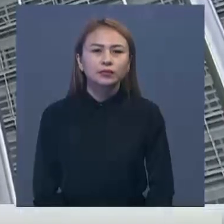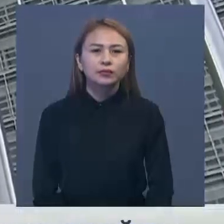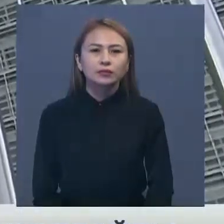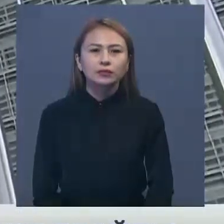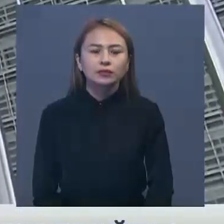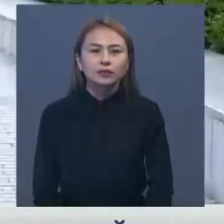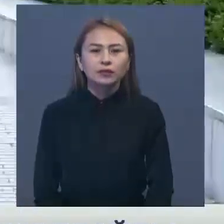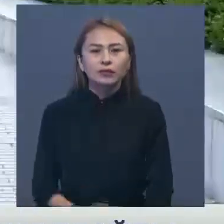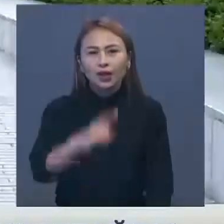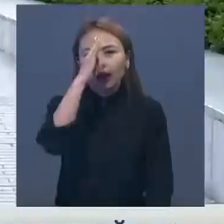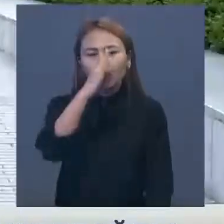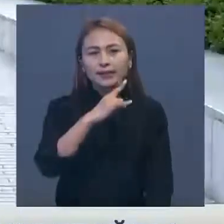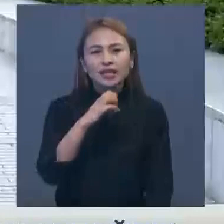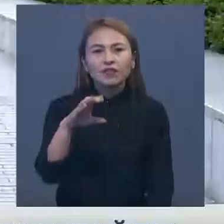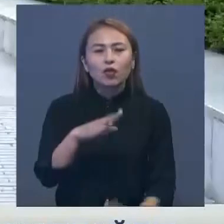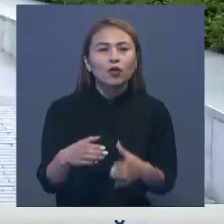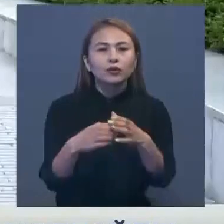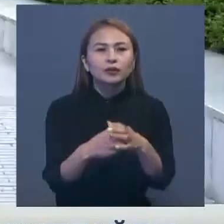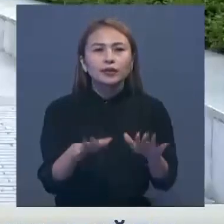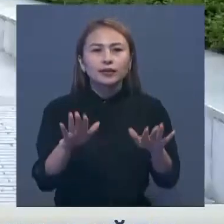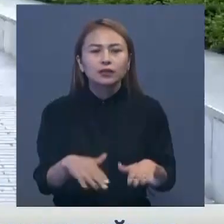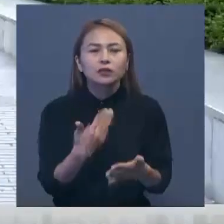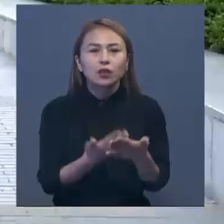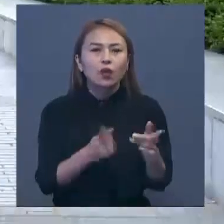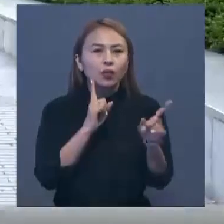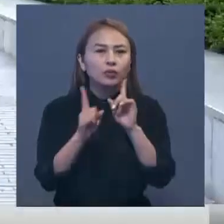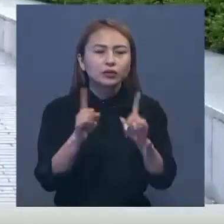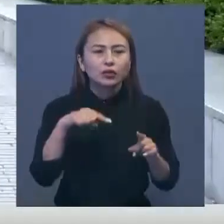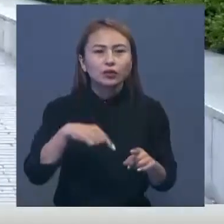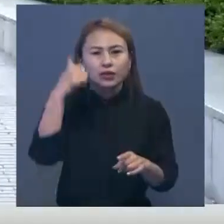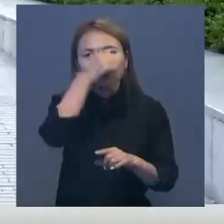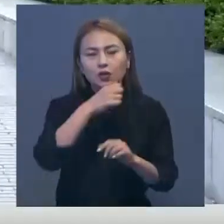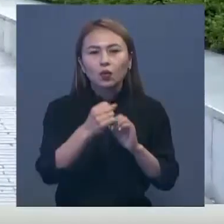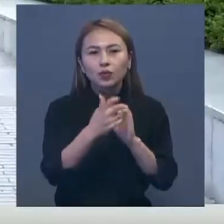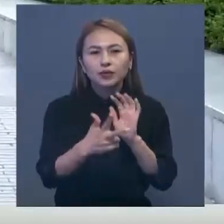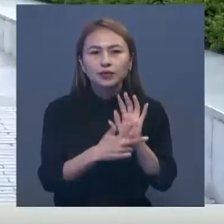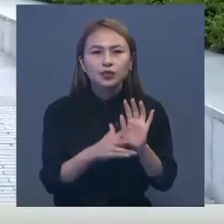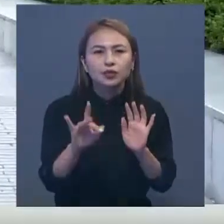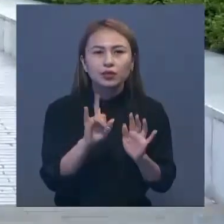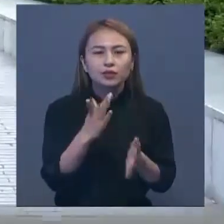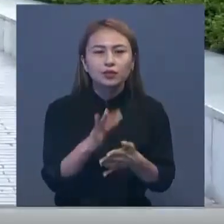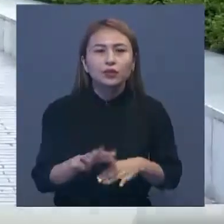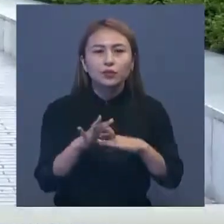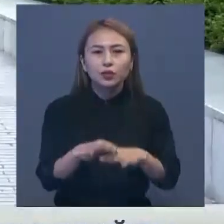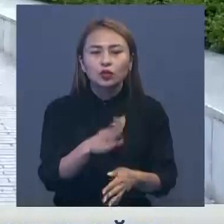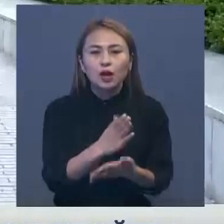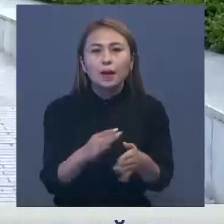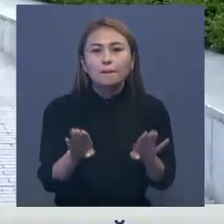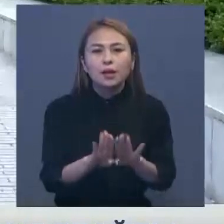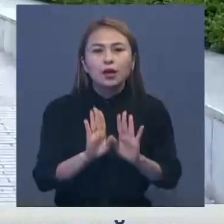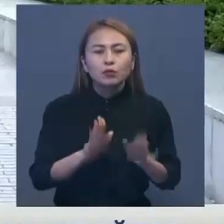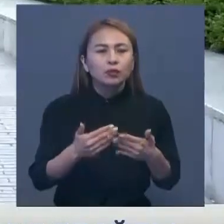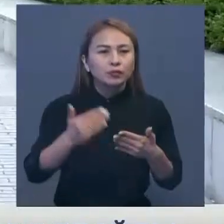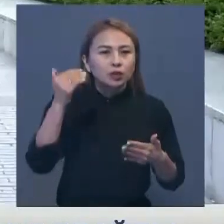Қазақстан мен Евро-одақ ұнтымақтастық кенесінің отырысы осы мен 18-ші рет өтіптір. Бірақ бұл